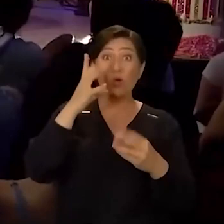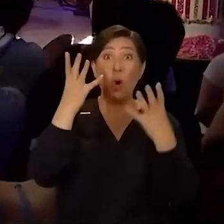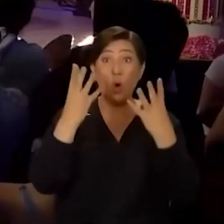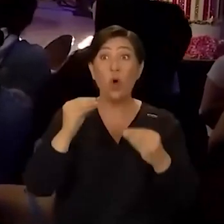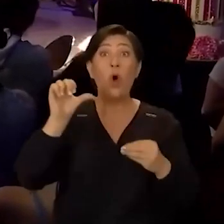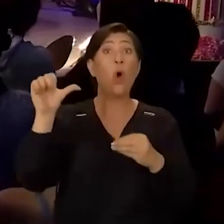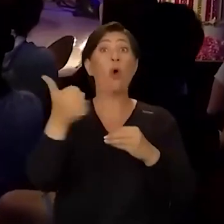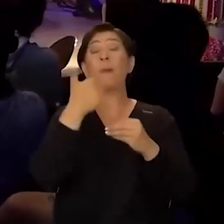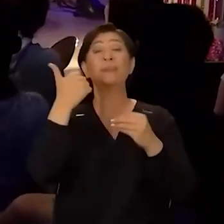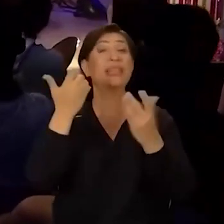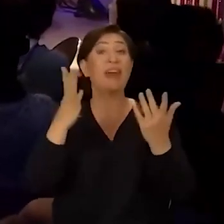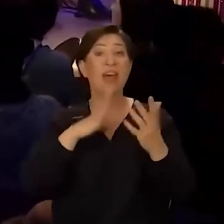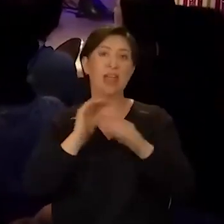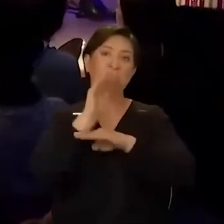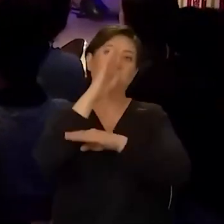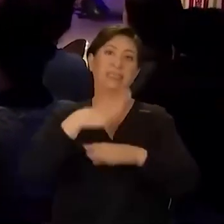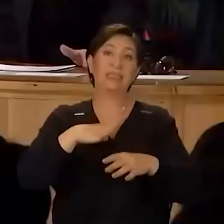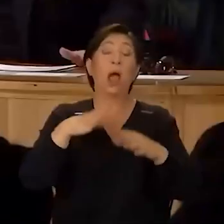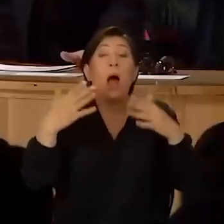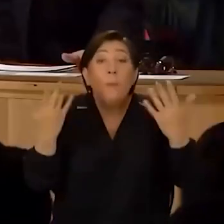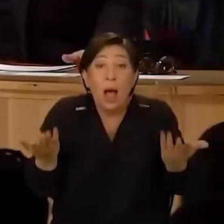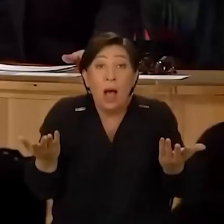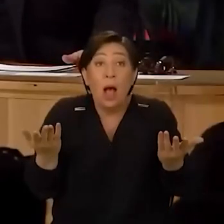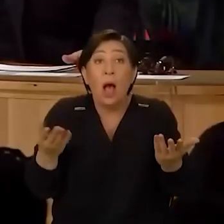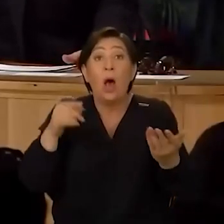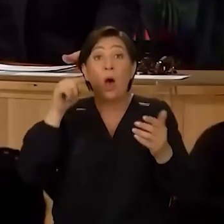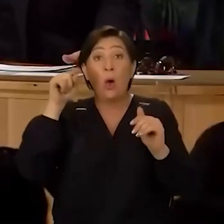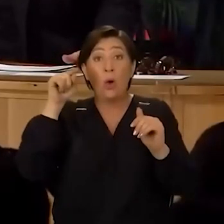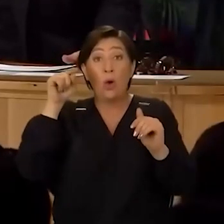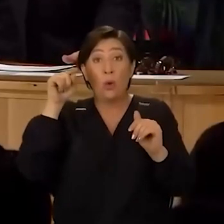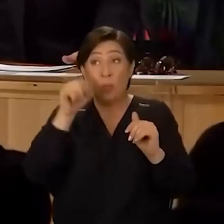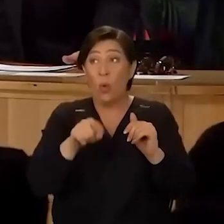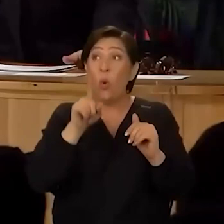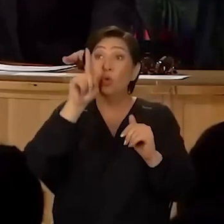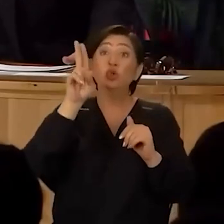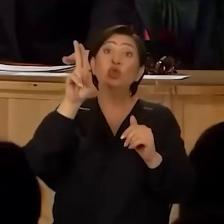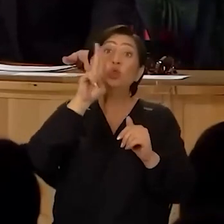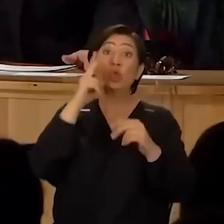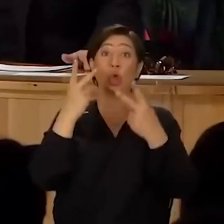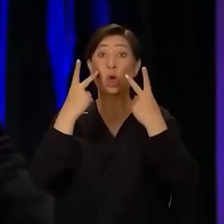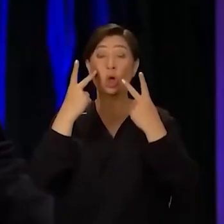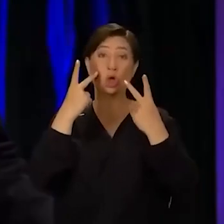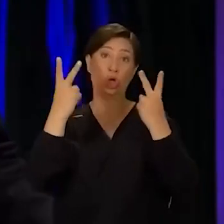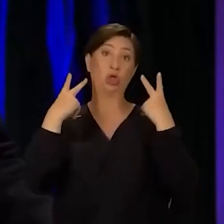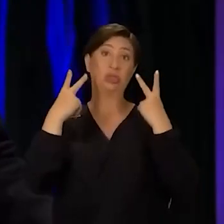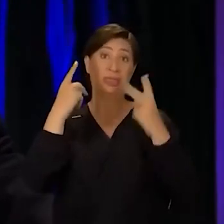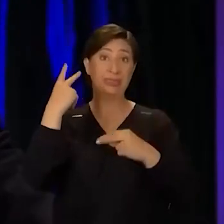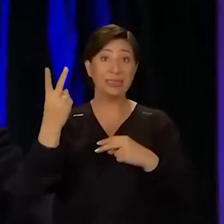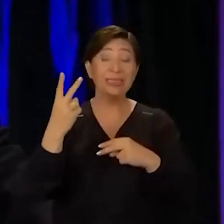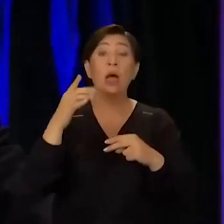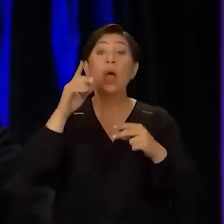önemli olayı yaşamak ister. Ama ve lakin bu diyor onun son gösterisidir. Ve eğer